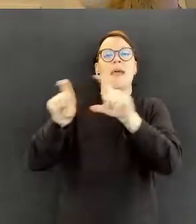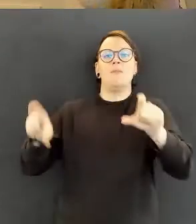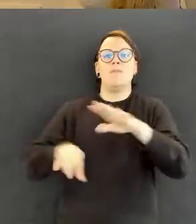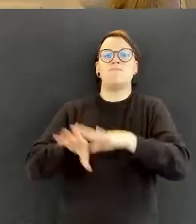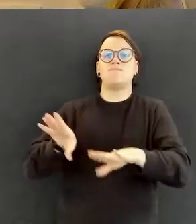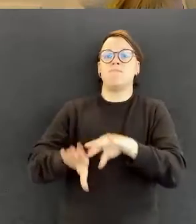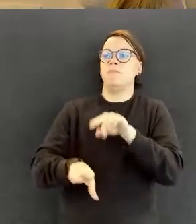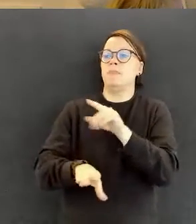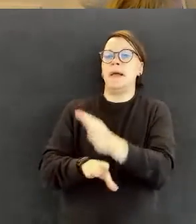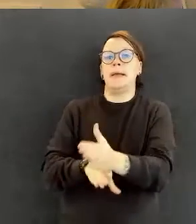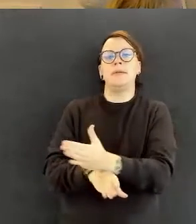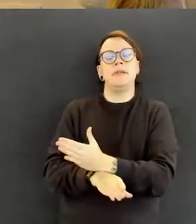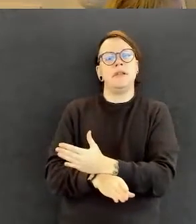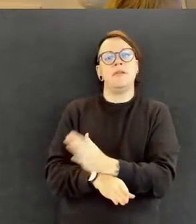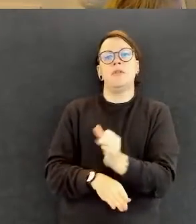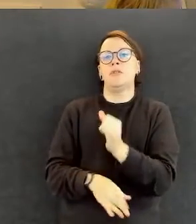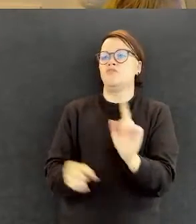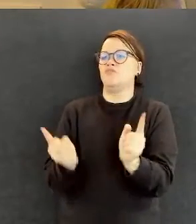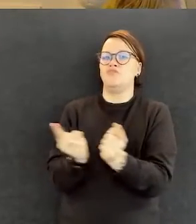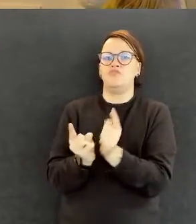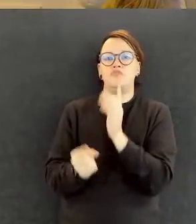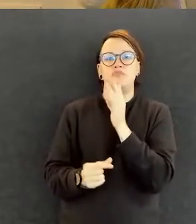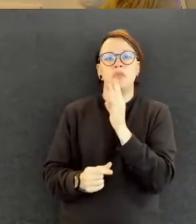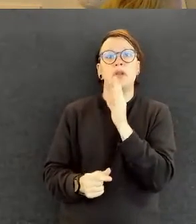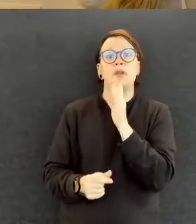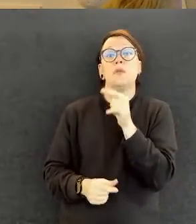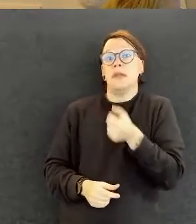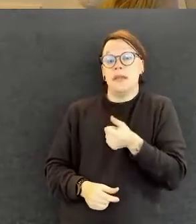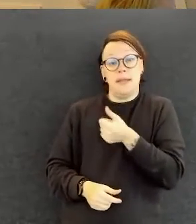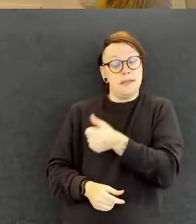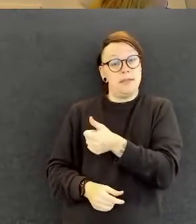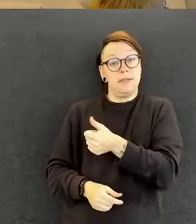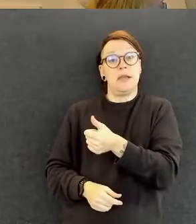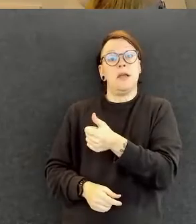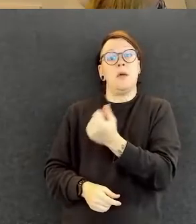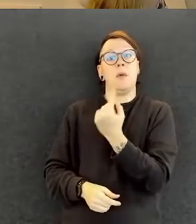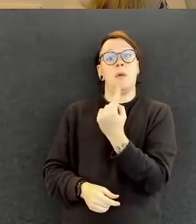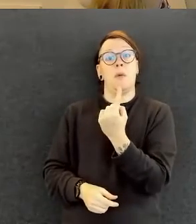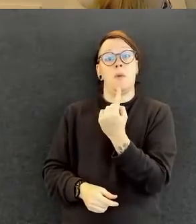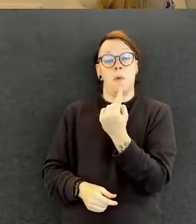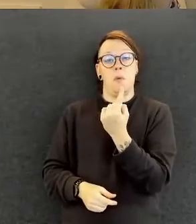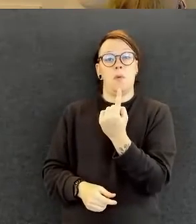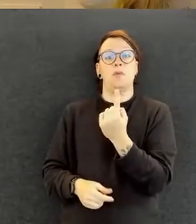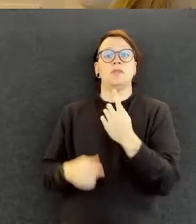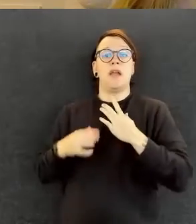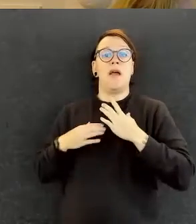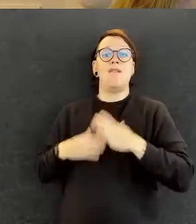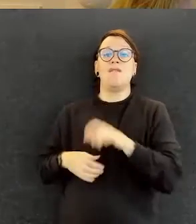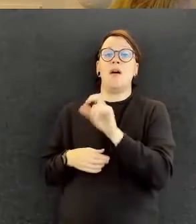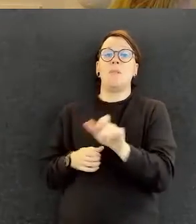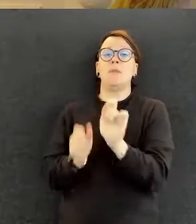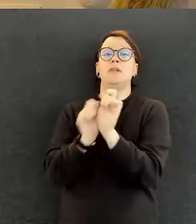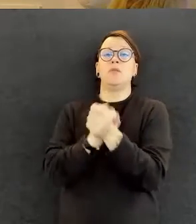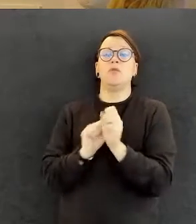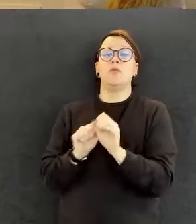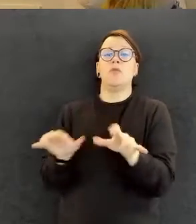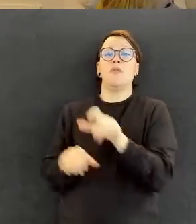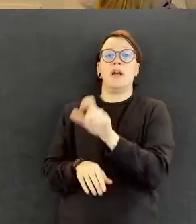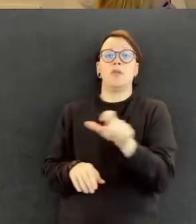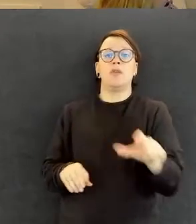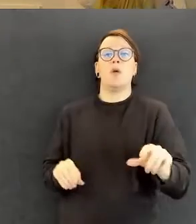kerrottakoon tähän alkuun, että olet siis yksi vammaisen vaikuttajiksi koulutusohjelman osallistujakin.